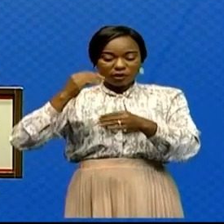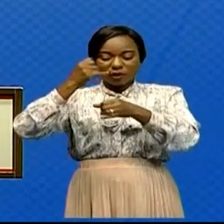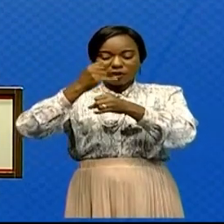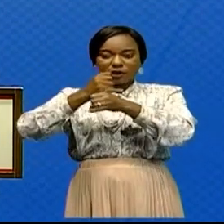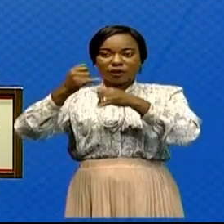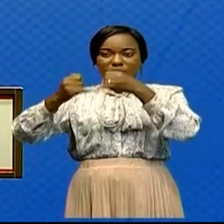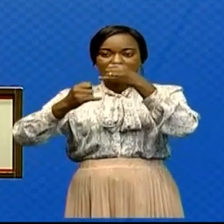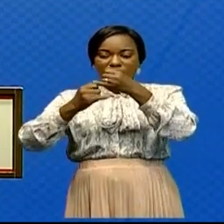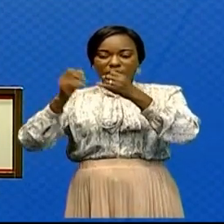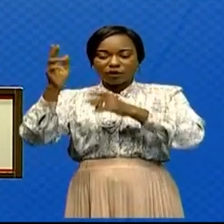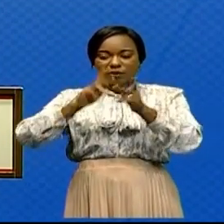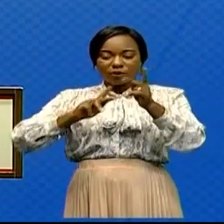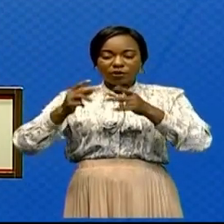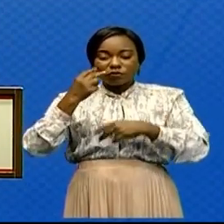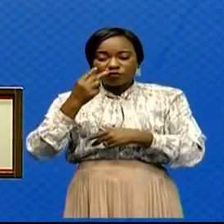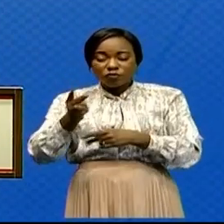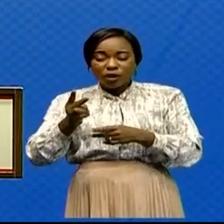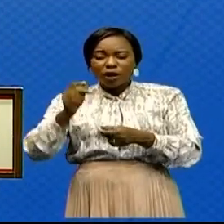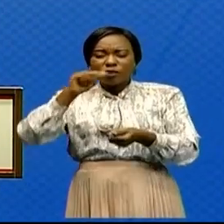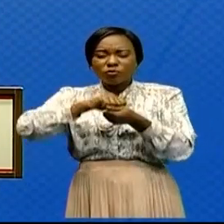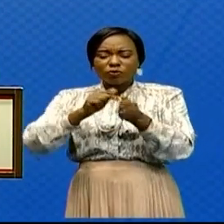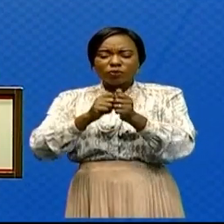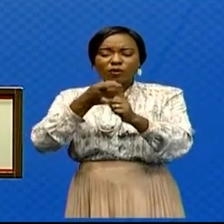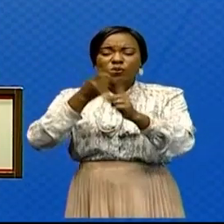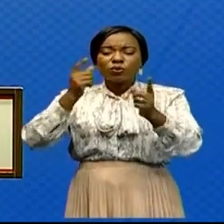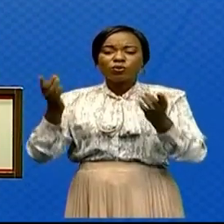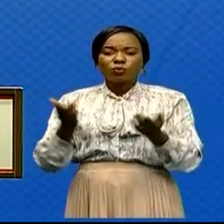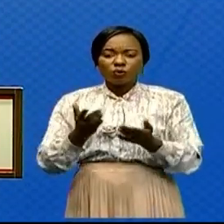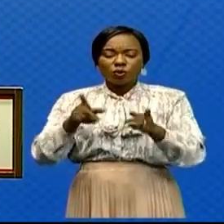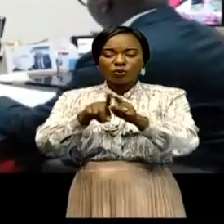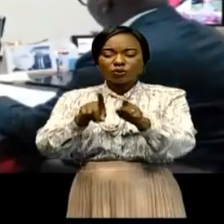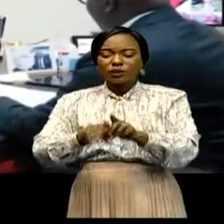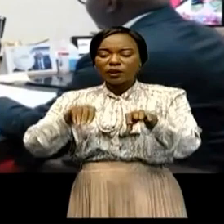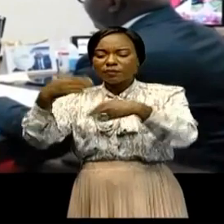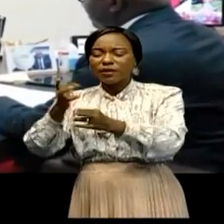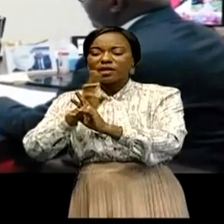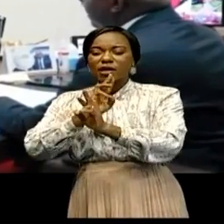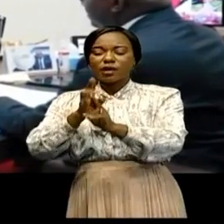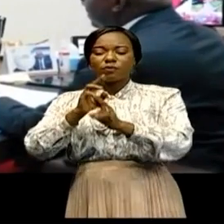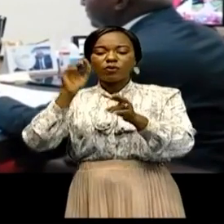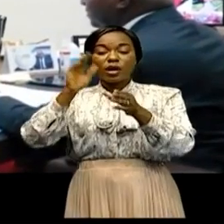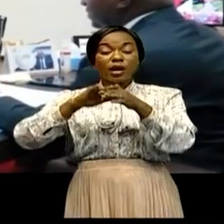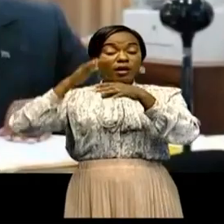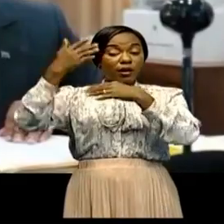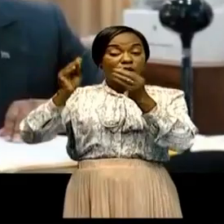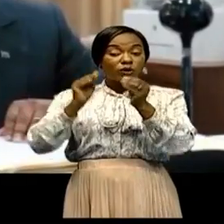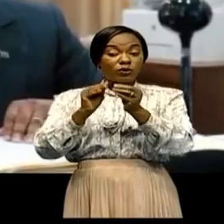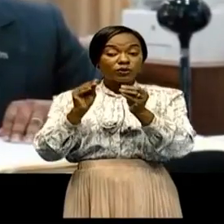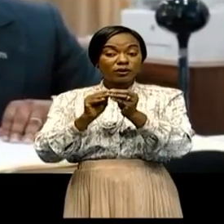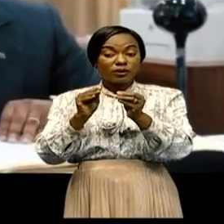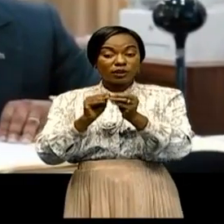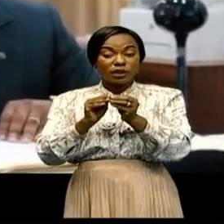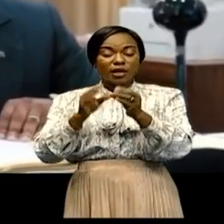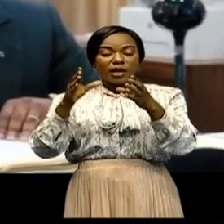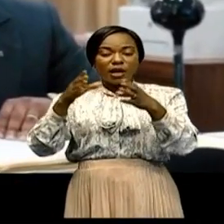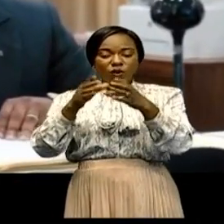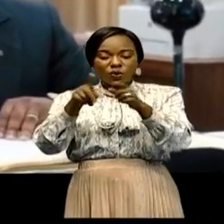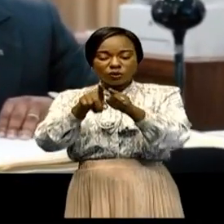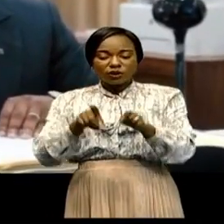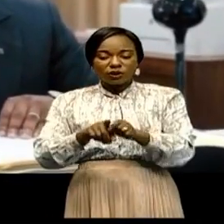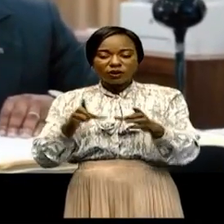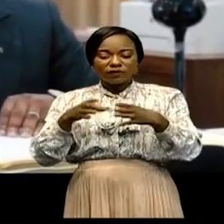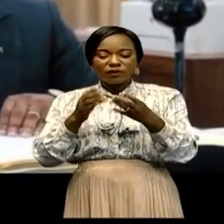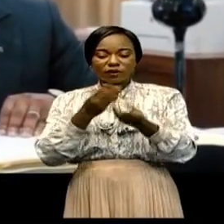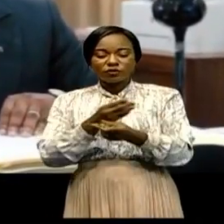publics, d'étudier les causes de ces inondations et de faire rapport au prochain Conseil de ministres avec des pistes des solutions.